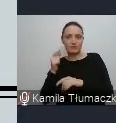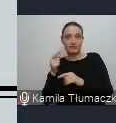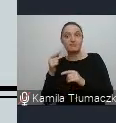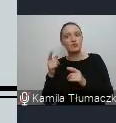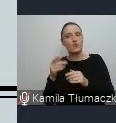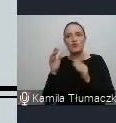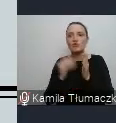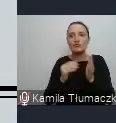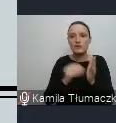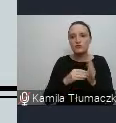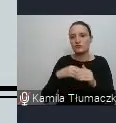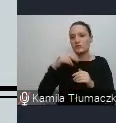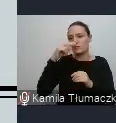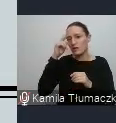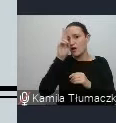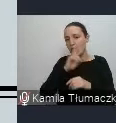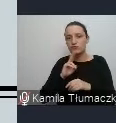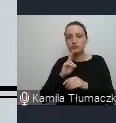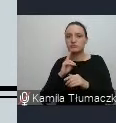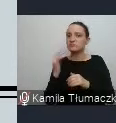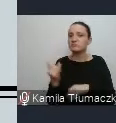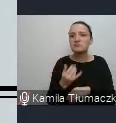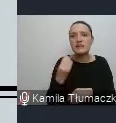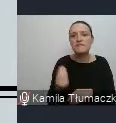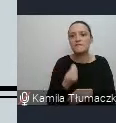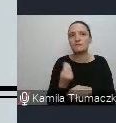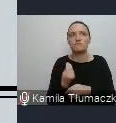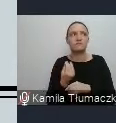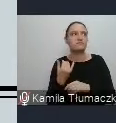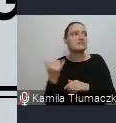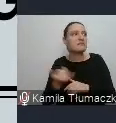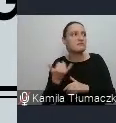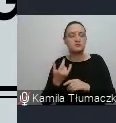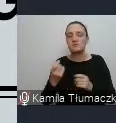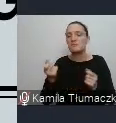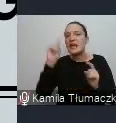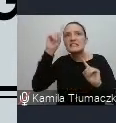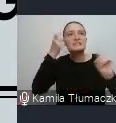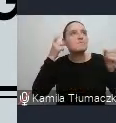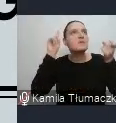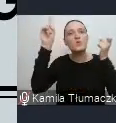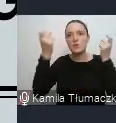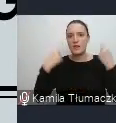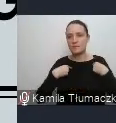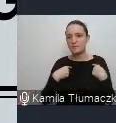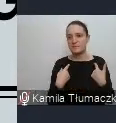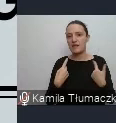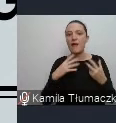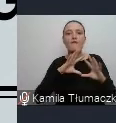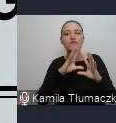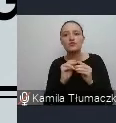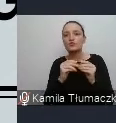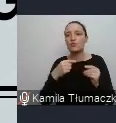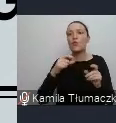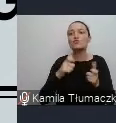rodzica są dla mnie ogromnie inspirujące i wszystko co robię jest właściwie poświęcone